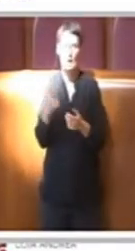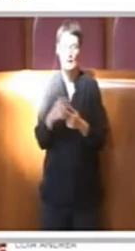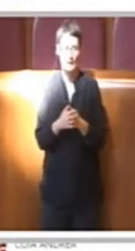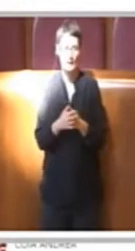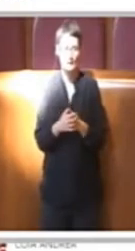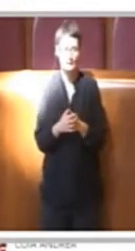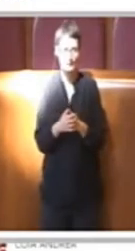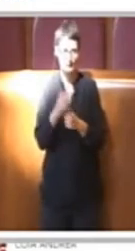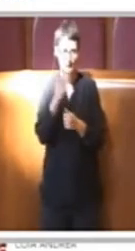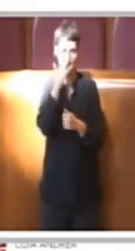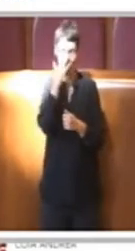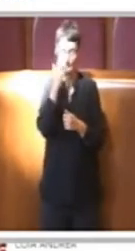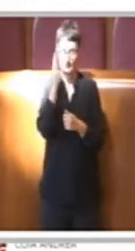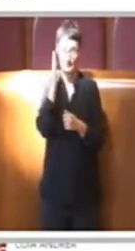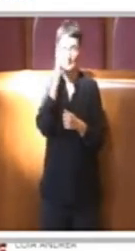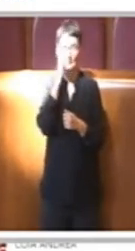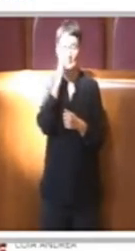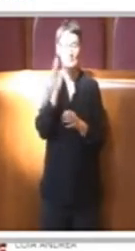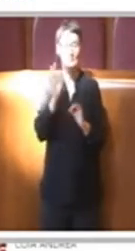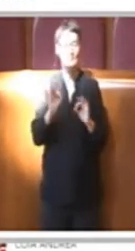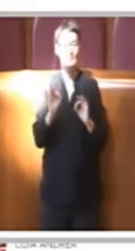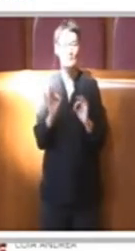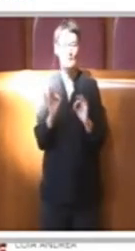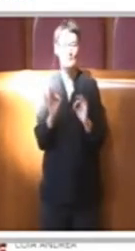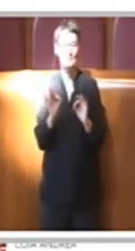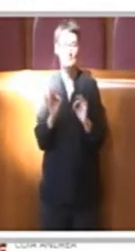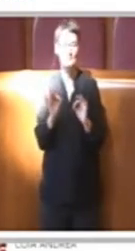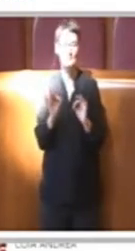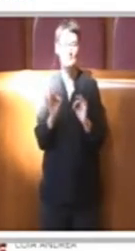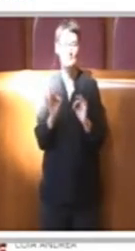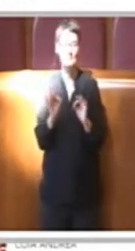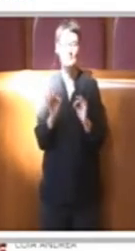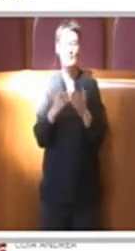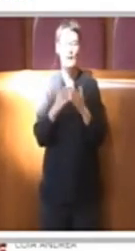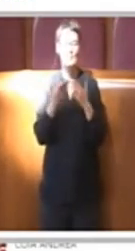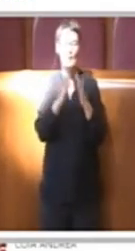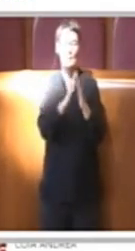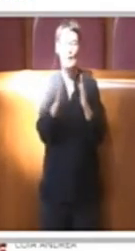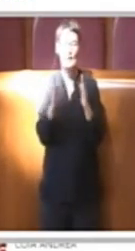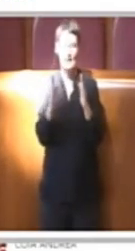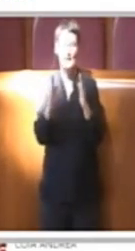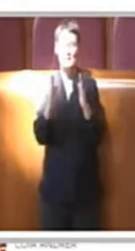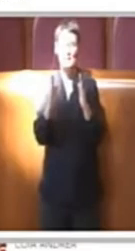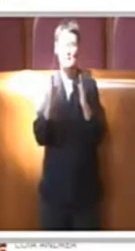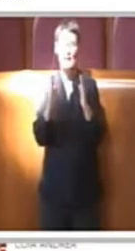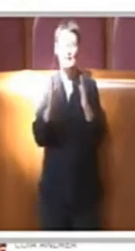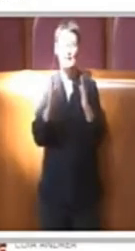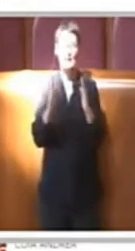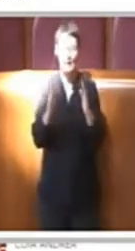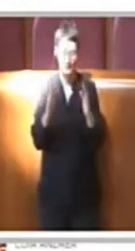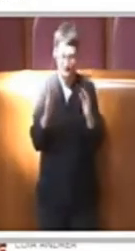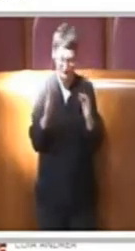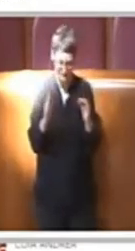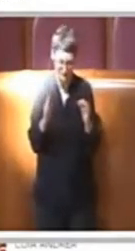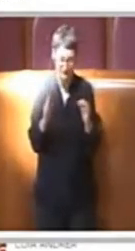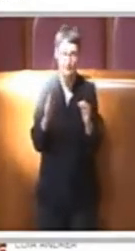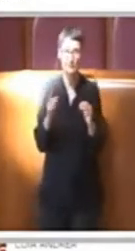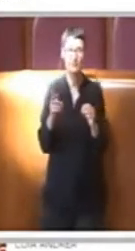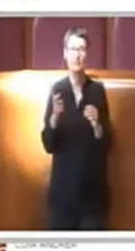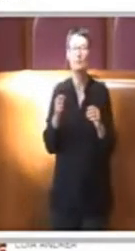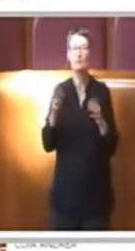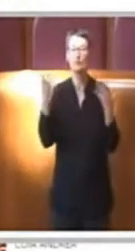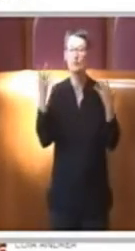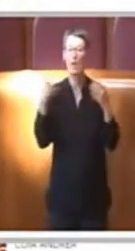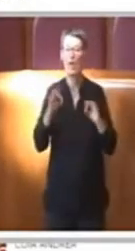in particolare che riguarda il comparto delle librerie perché nell'articolato panorama dell'offerta